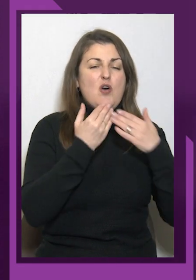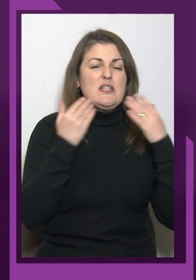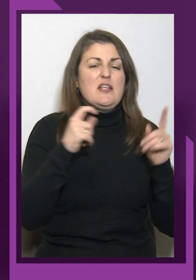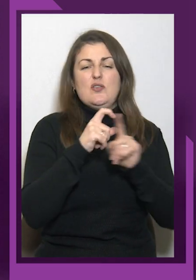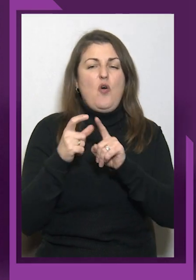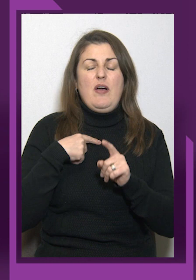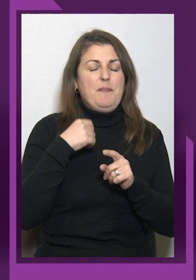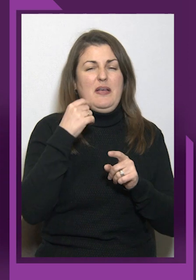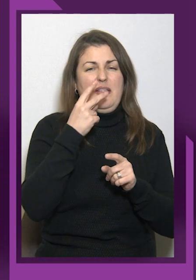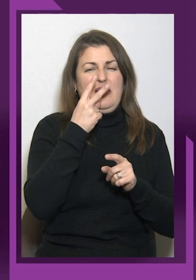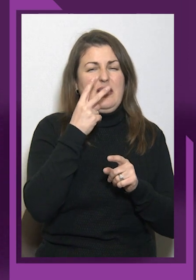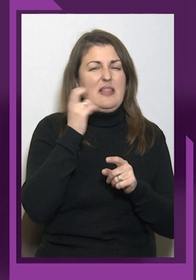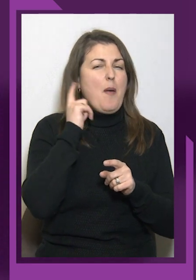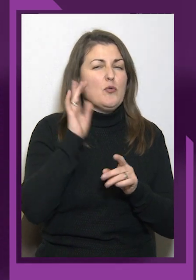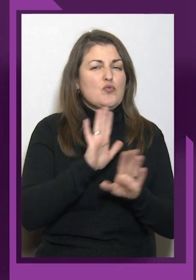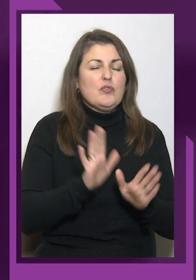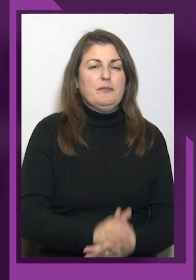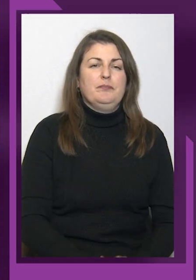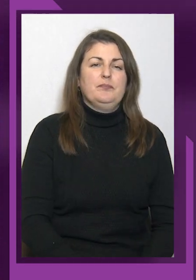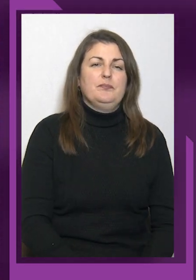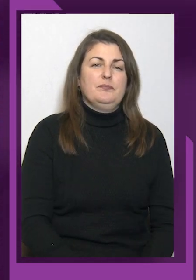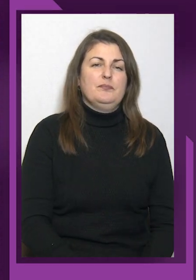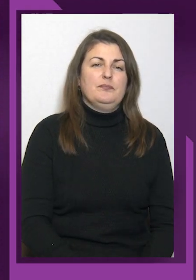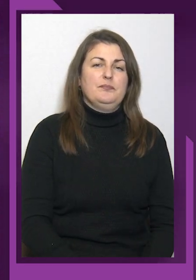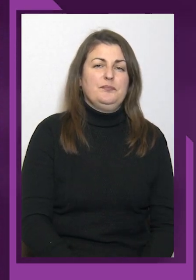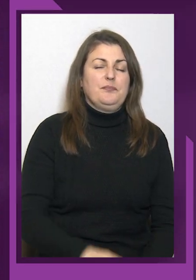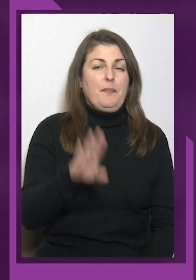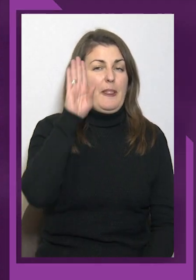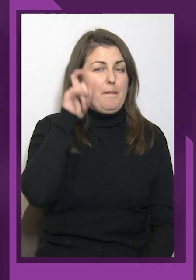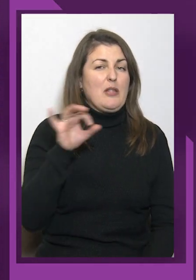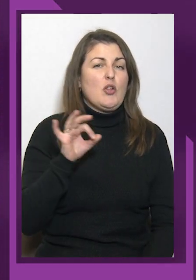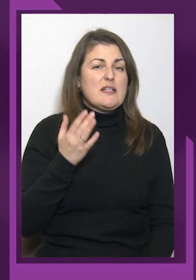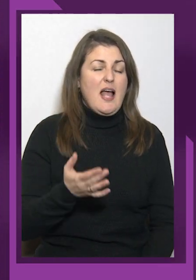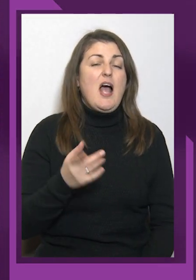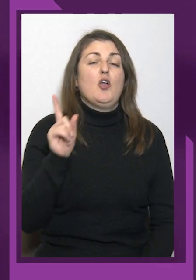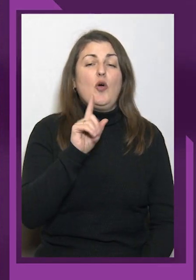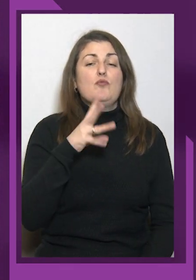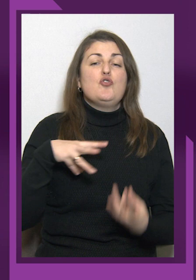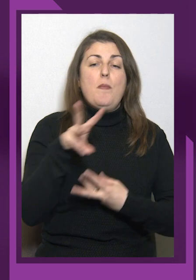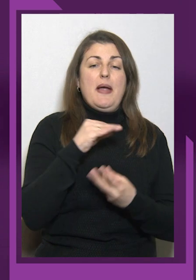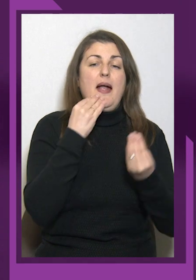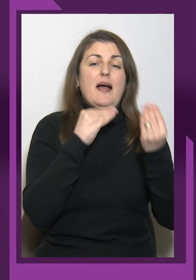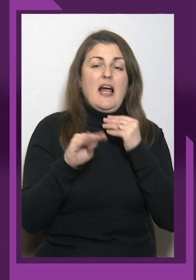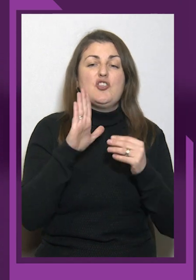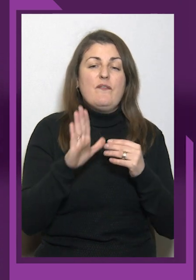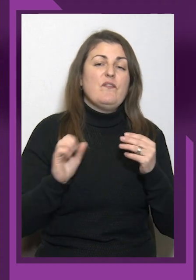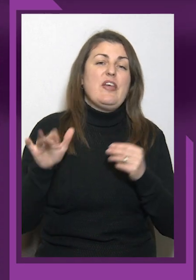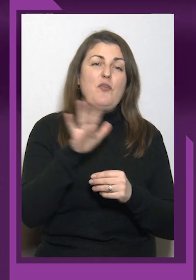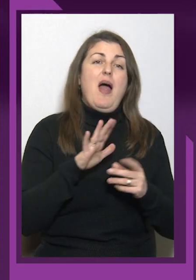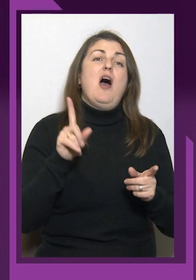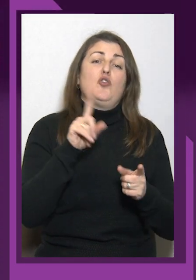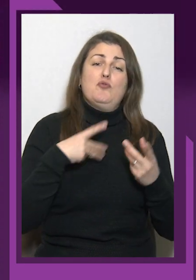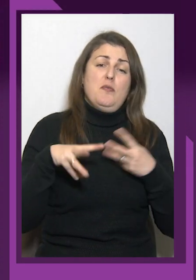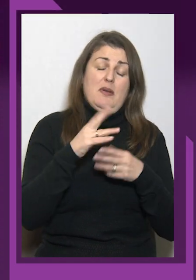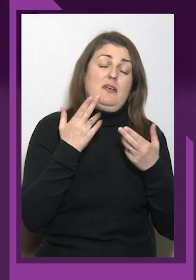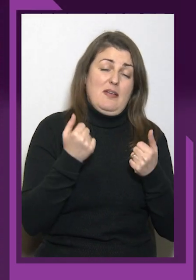Пане Олександре. А, тому що ми краще в Європі, я сказав. А, тому що ми краще в світі. І я впевнений, що